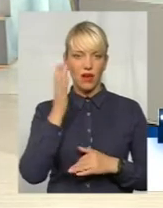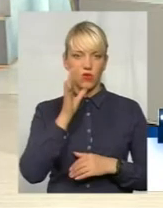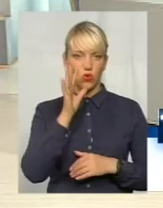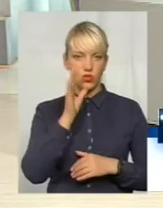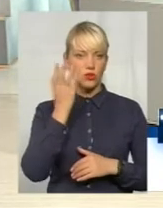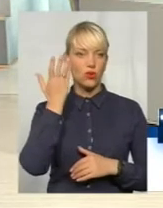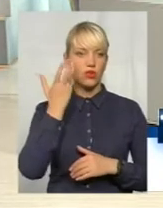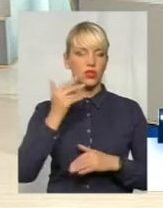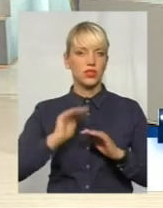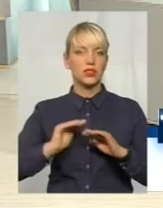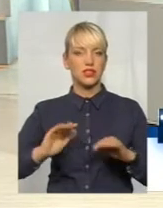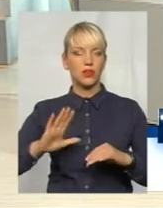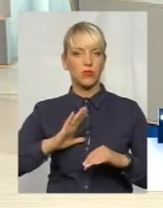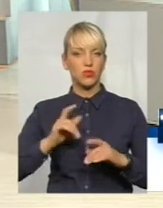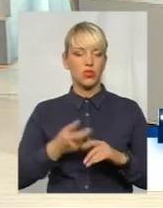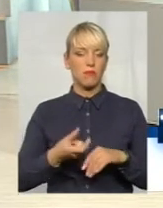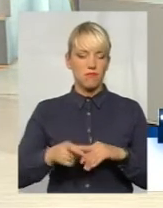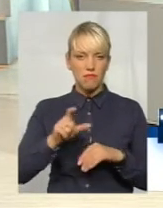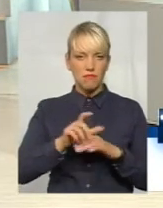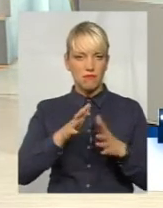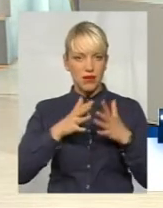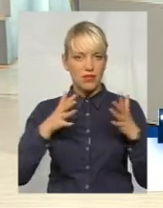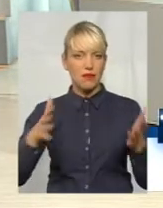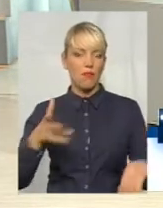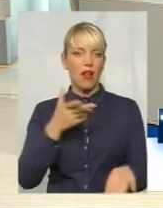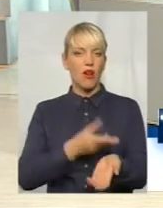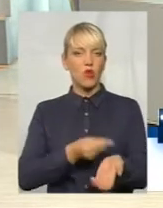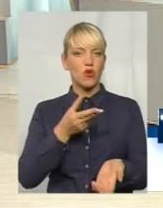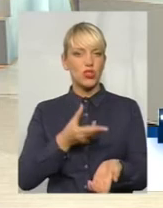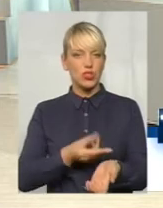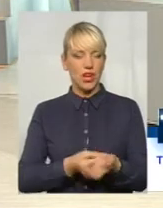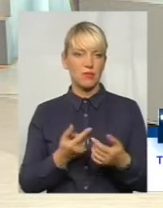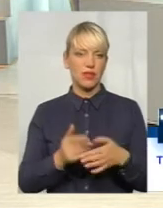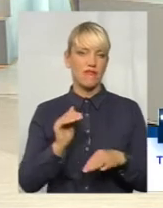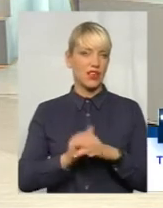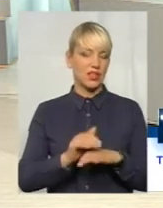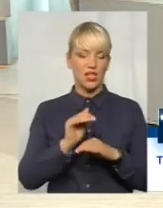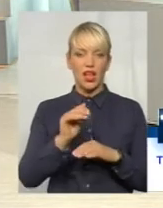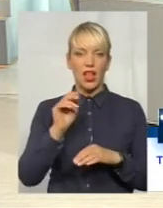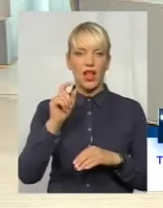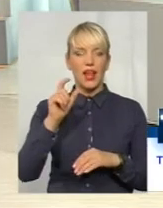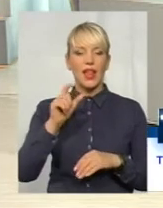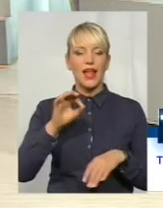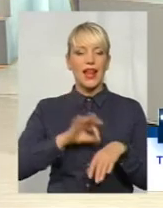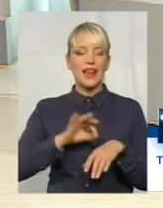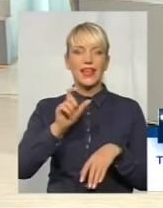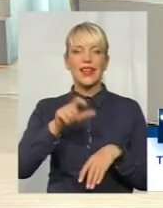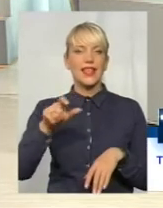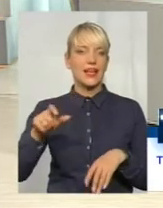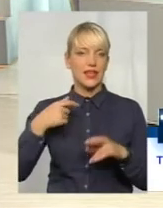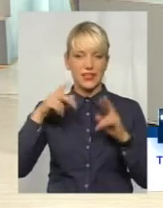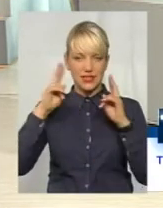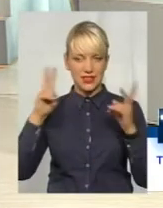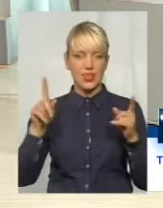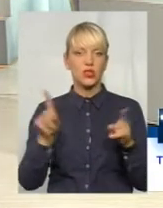діти були ще максимально щеплені, і фактично лікарі навіть не дуже розуміли, і клініку правцю